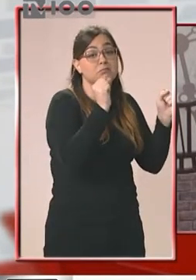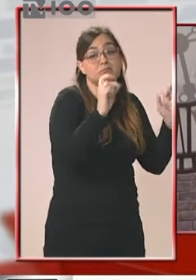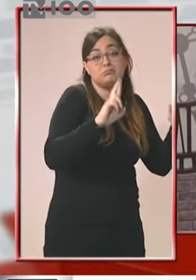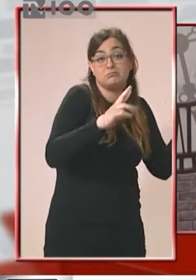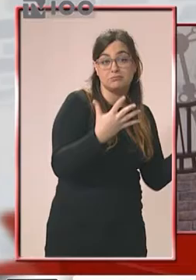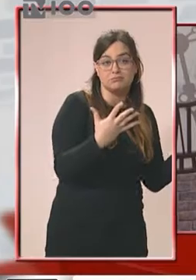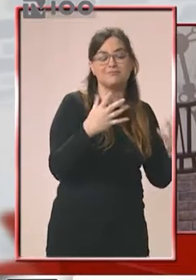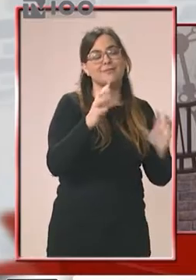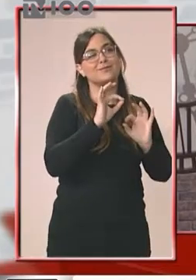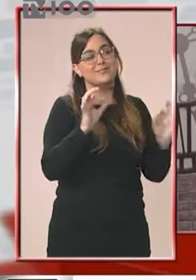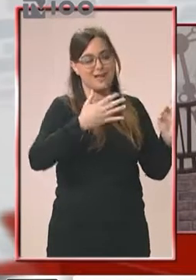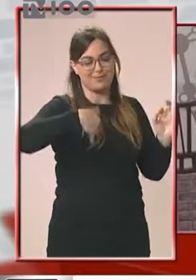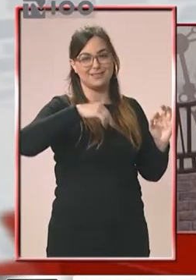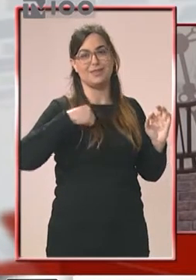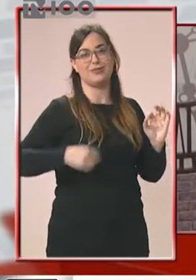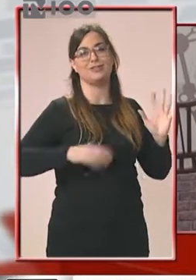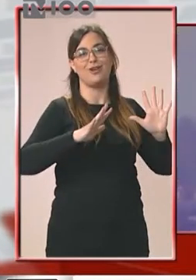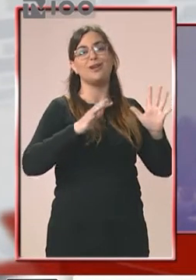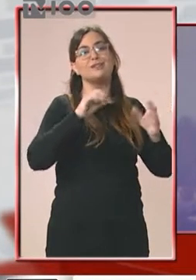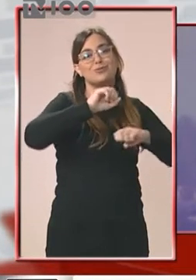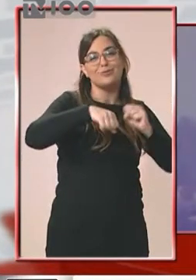σοβαρό έργο προς αυτή την κατεύθυνση. Ευχαριστώ πολύ που ήρθατε. Εμείς ευχαριστούμε.